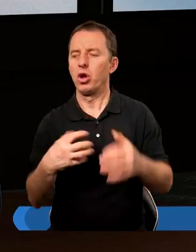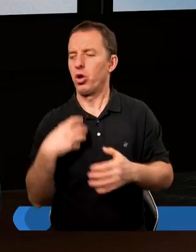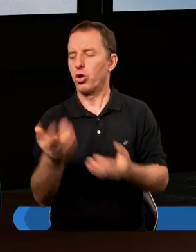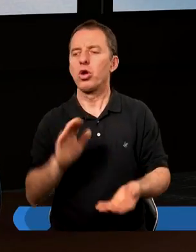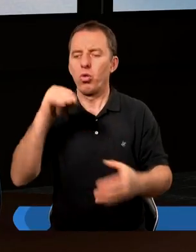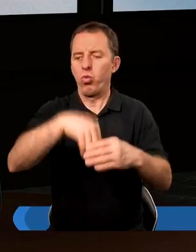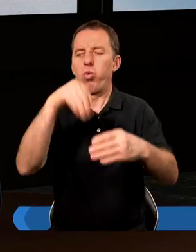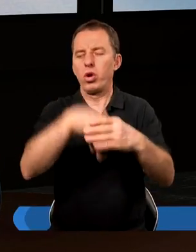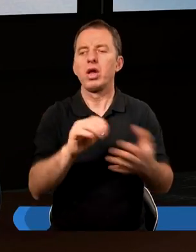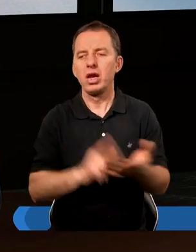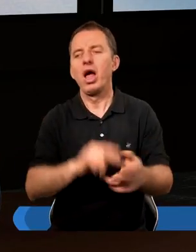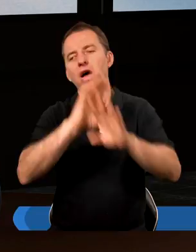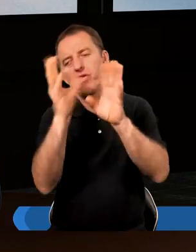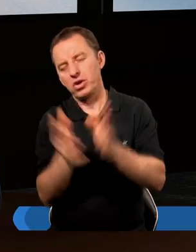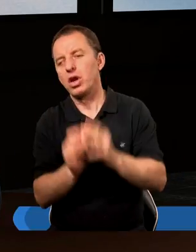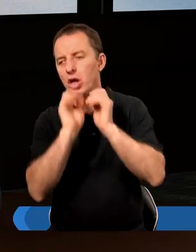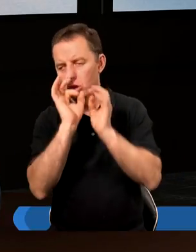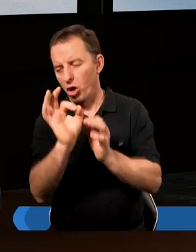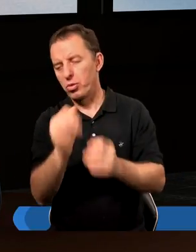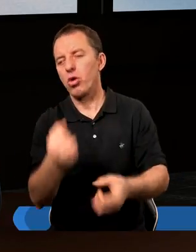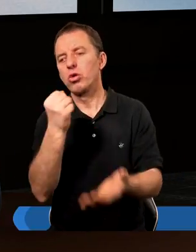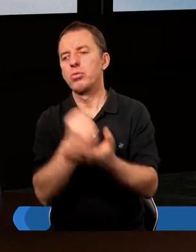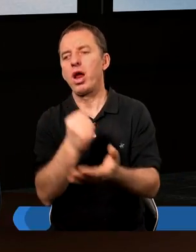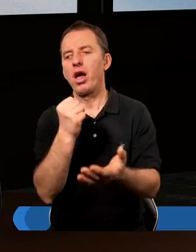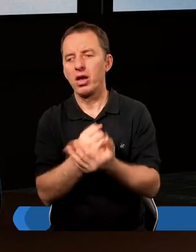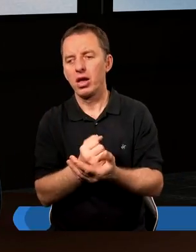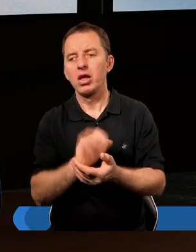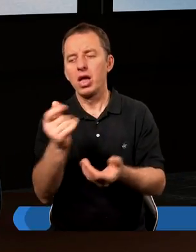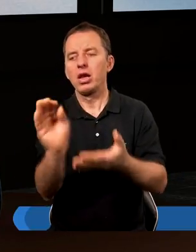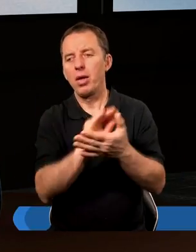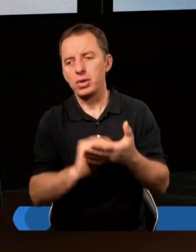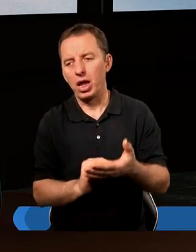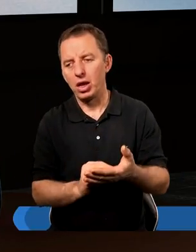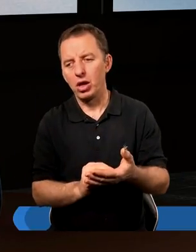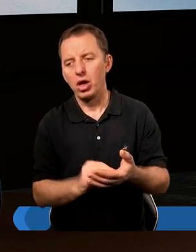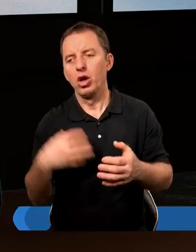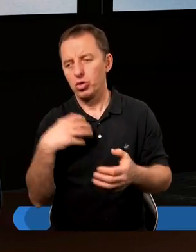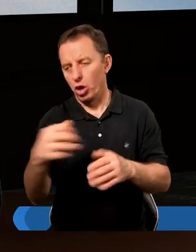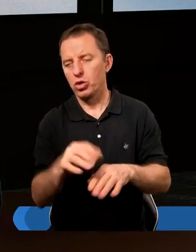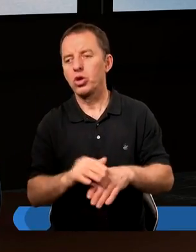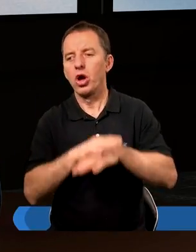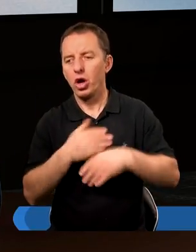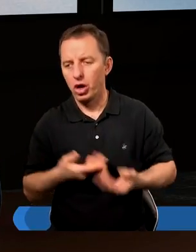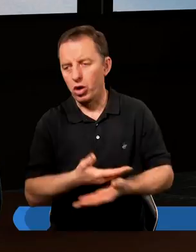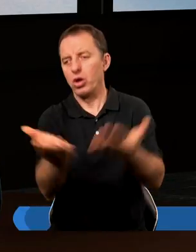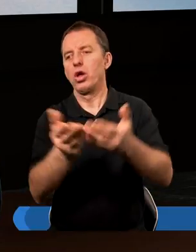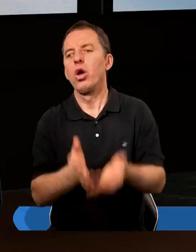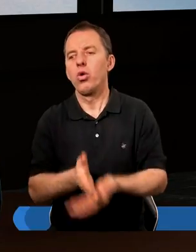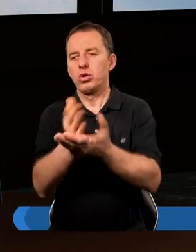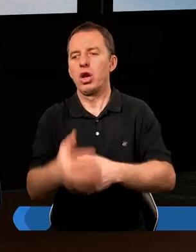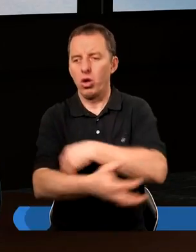hojnie łożyć na wszelką dobrą sprawę. Jak napisano, szczodrze rozdaje,